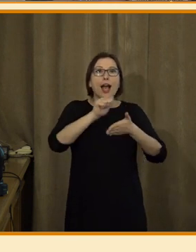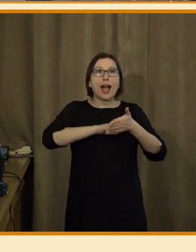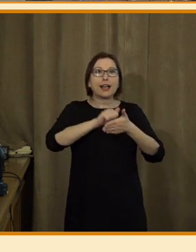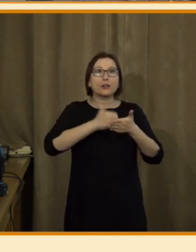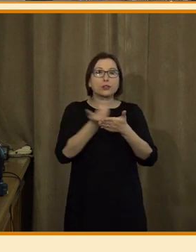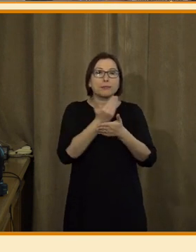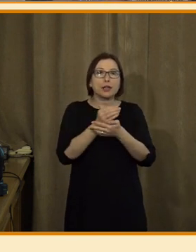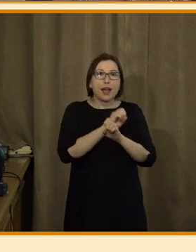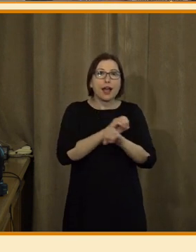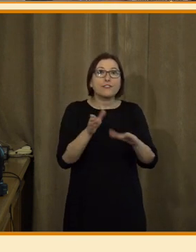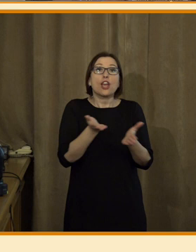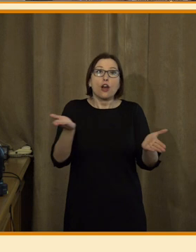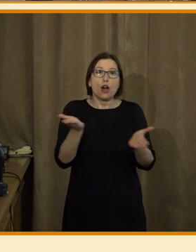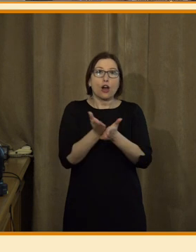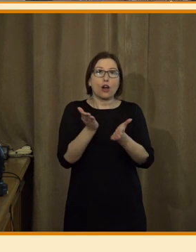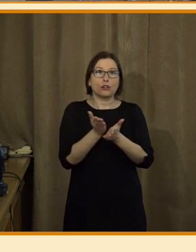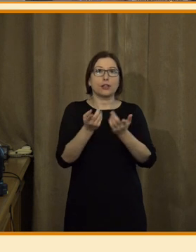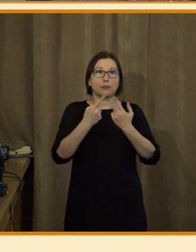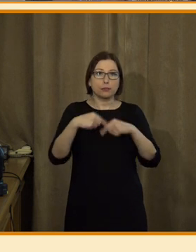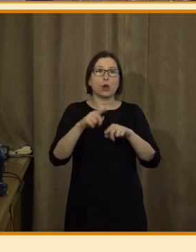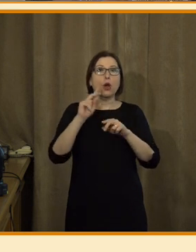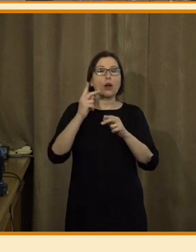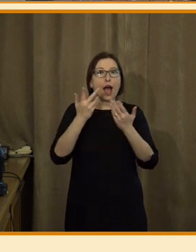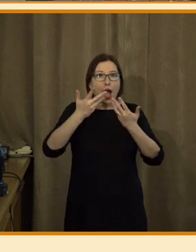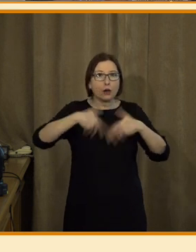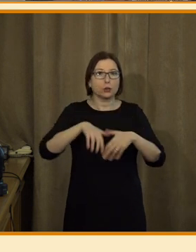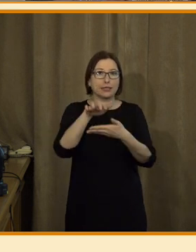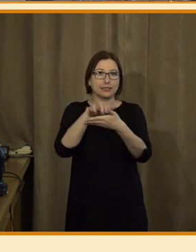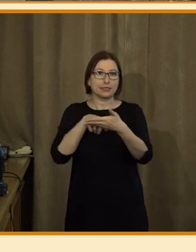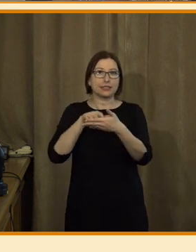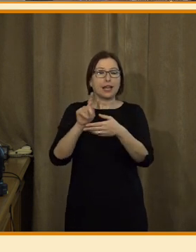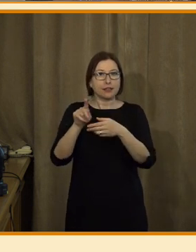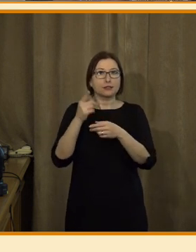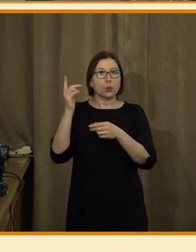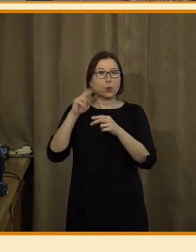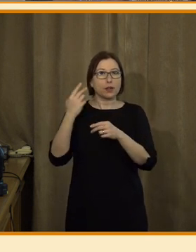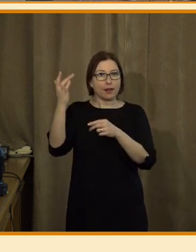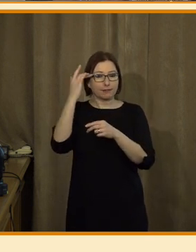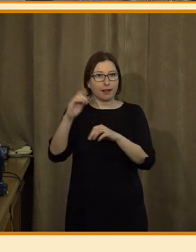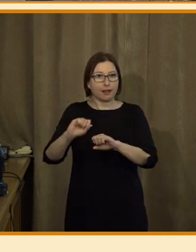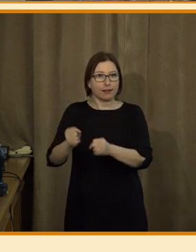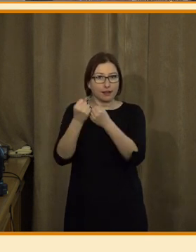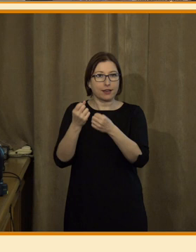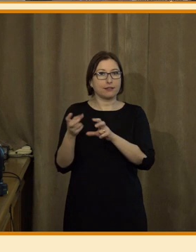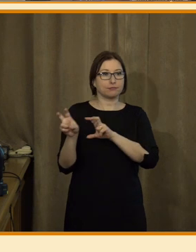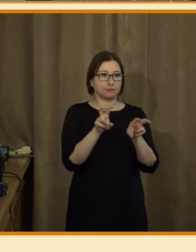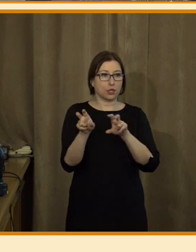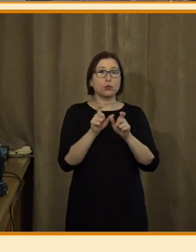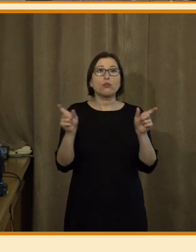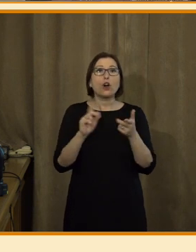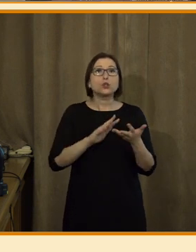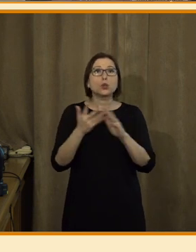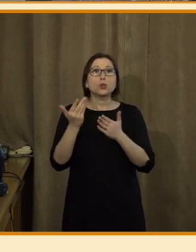zpravodajství je vhodné pro automatizaci. Kromě té velmi podobné struktury textů,